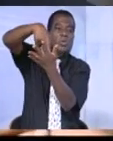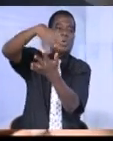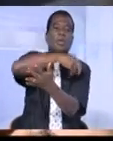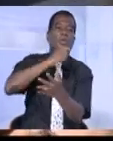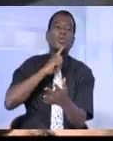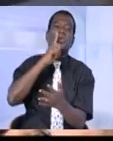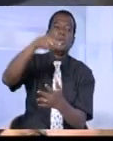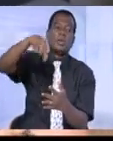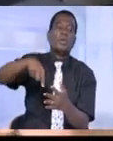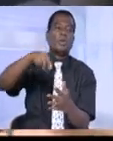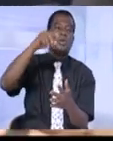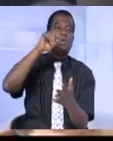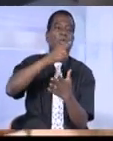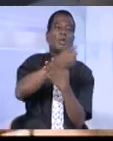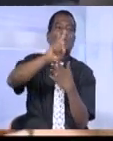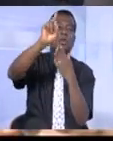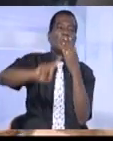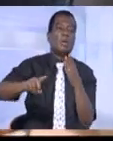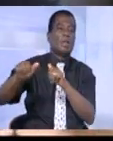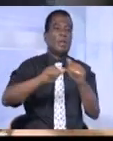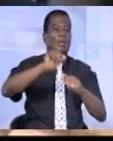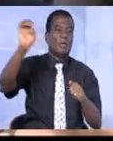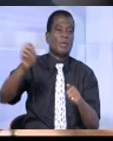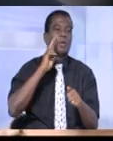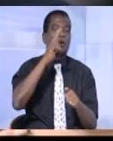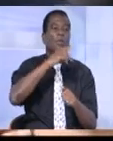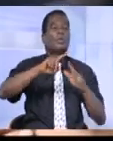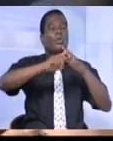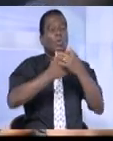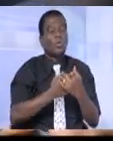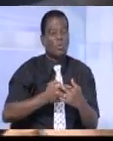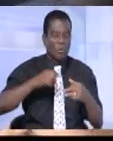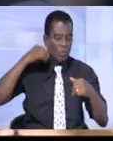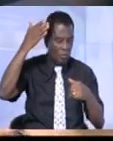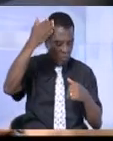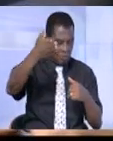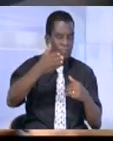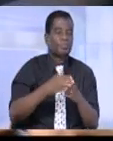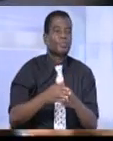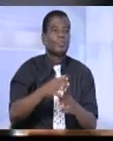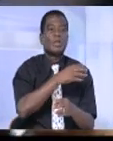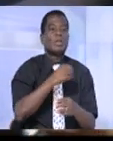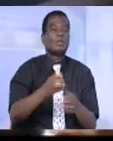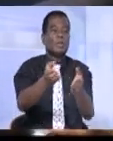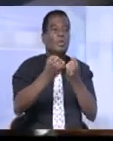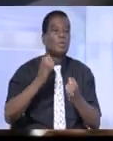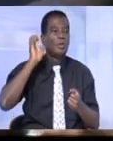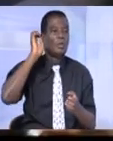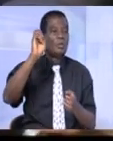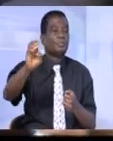je suis sûr que ce week-end, les activités hôtelières reprendront comme d'habitude. En tout cas, je voudrais